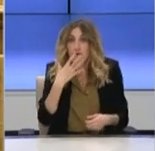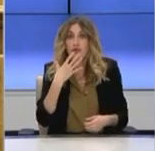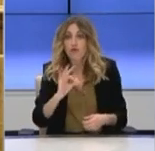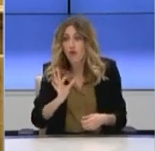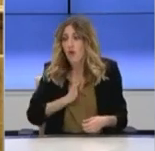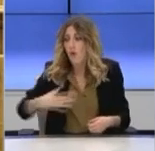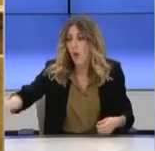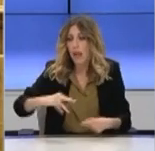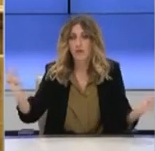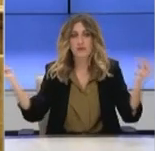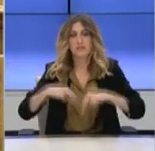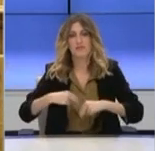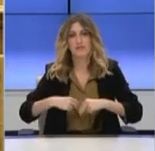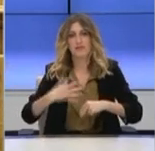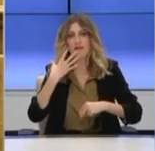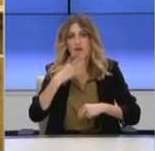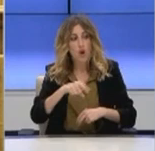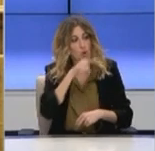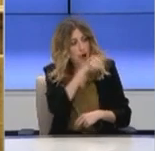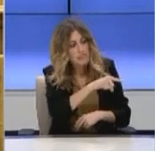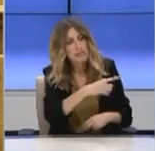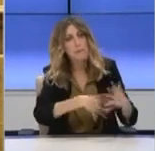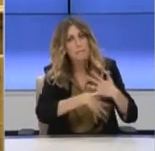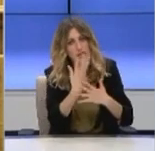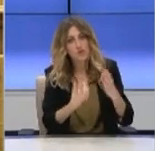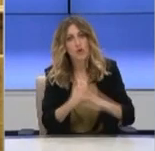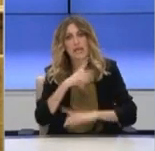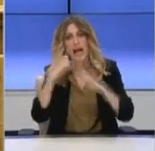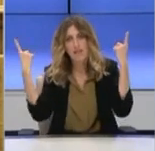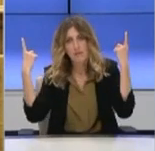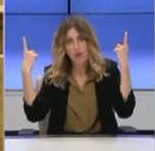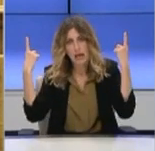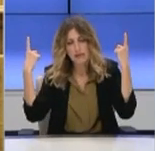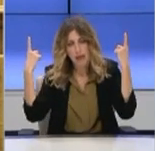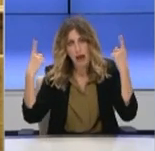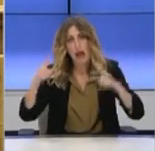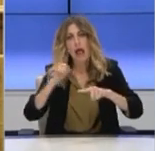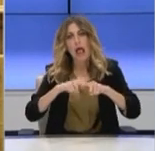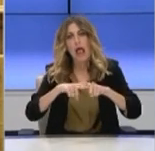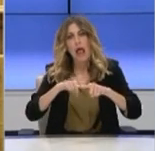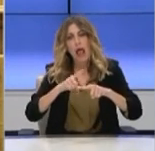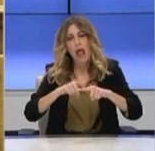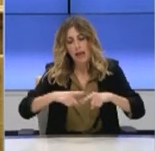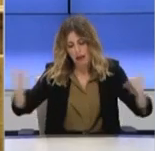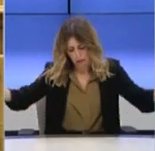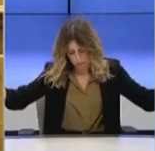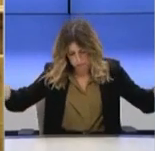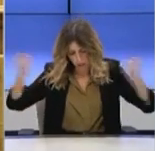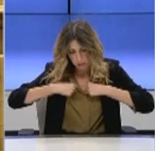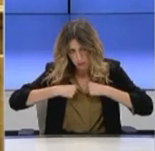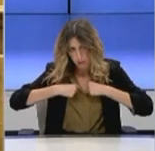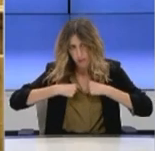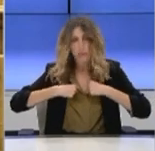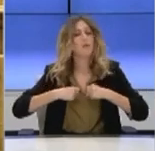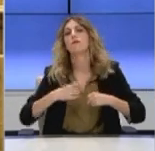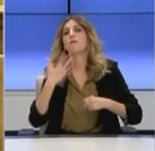Γιατί χρεοκοπήσατε όλοι μαζί εσείς, ΠΑΣΟΚ και Νέα Δημοκρατία, και ξέρουμε πολύ καλά το Αλισβερίς που γινόταν πριν, με την χρηματοδότηση